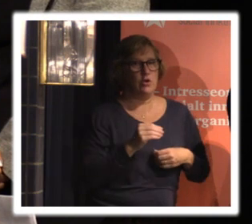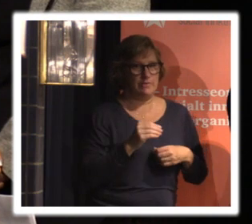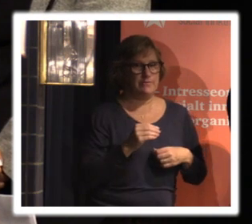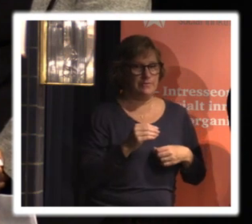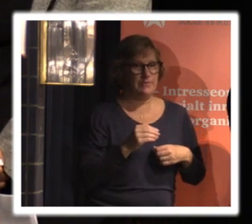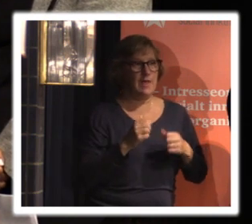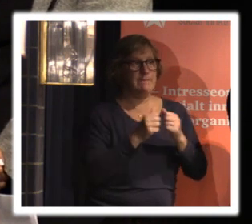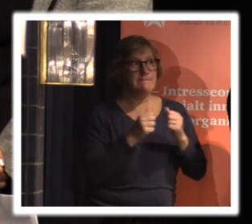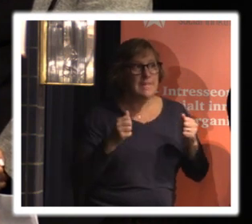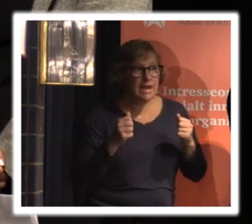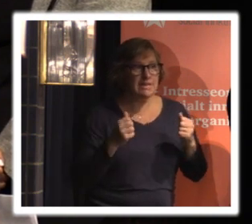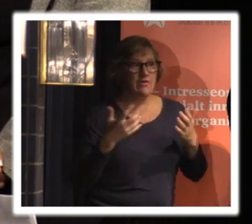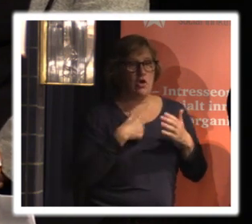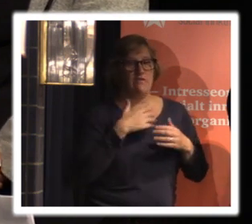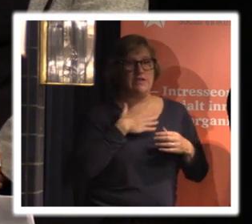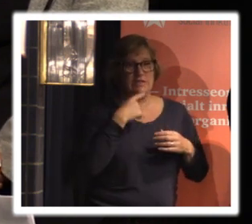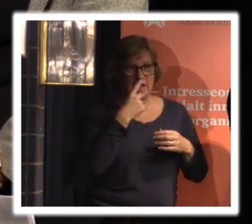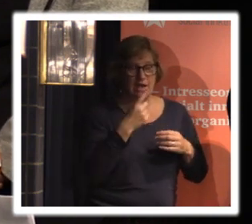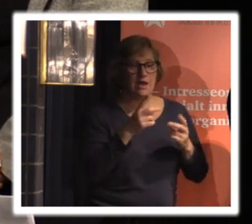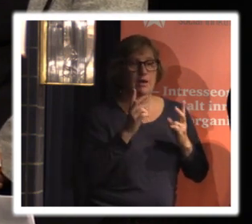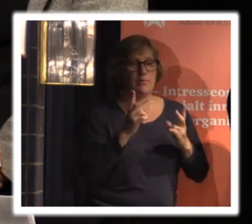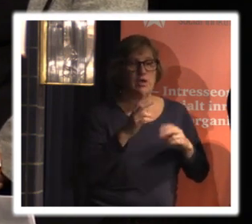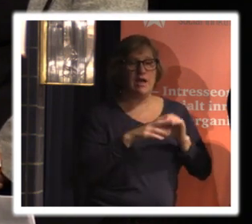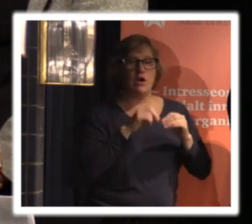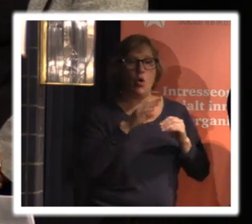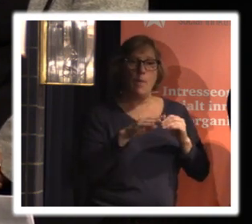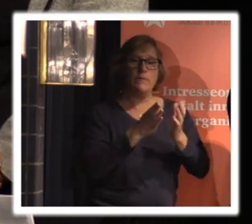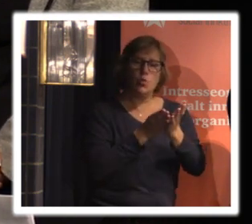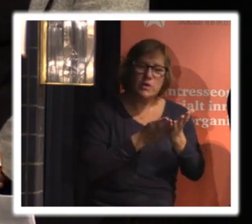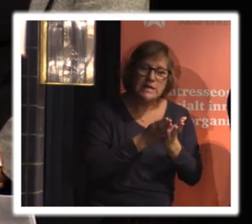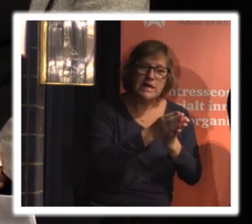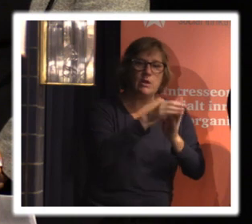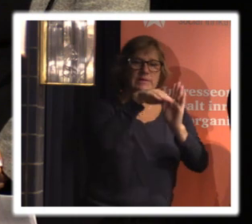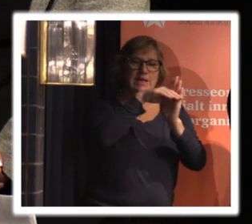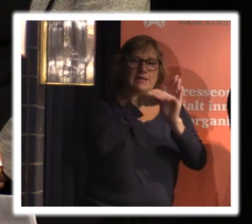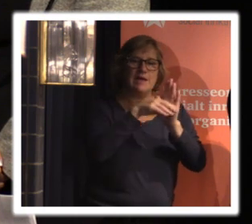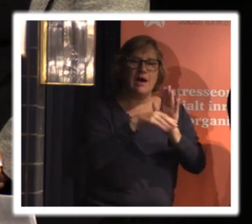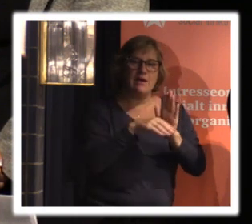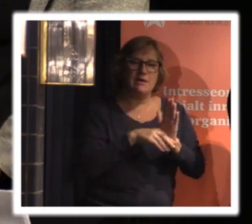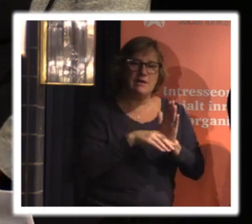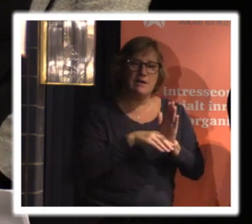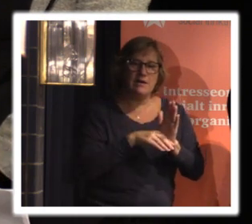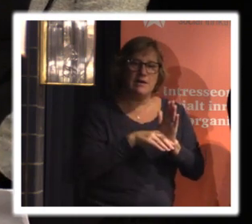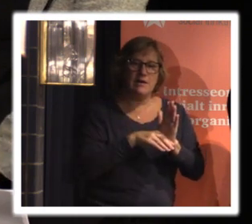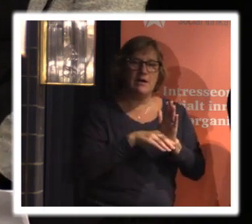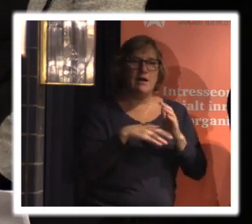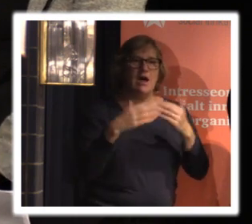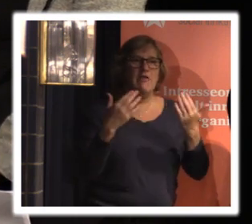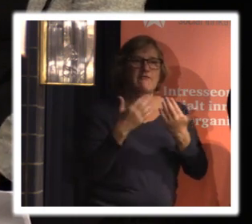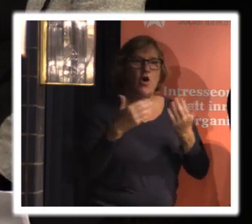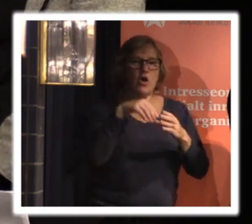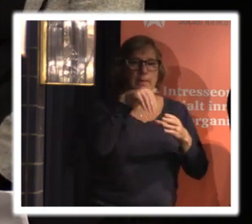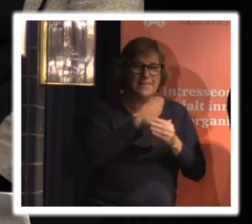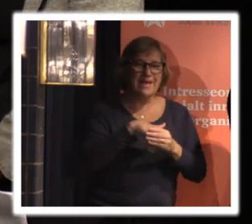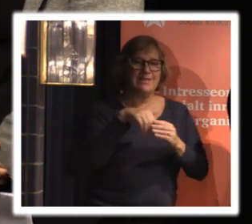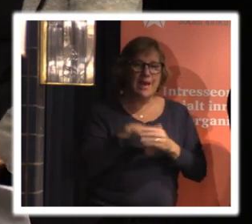säga egentligen är att det handlar också om att gå igenom sina stadgar vad går medlemmarna med på att vi